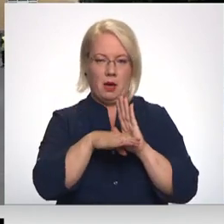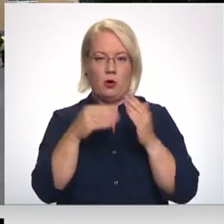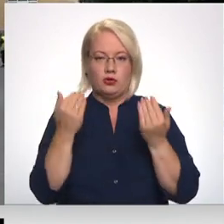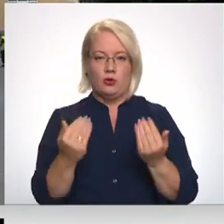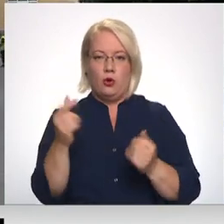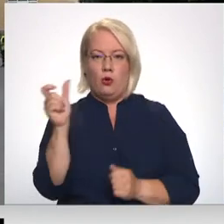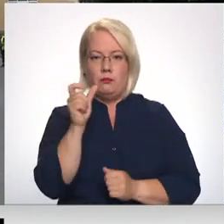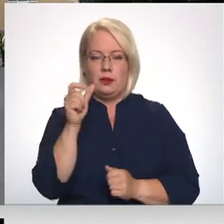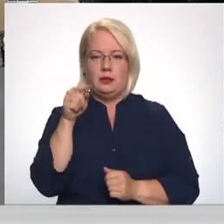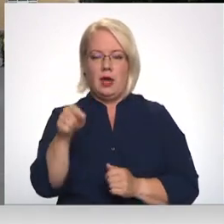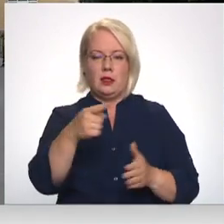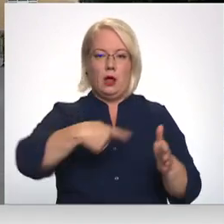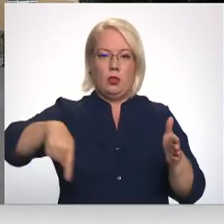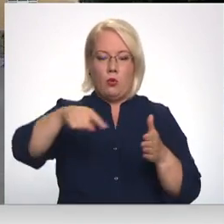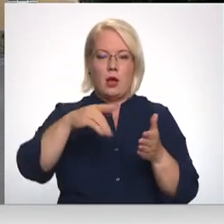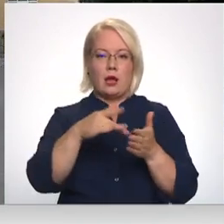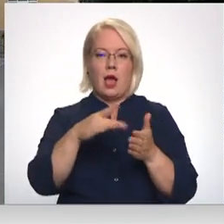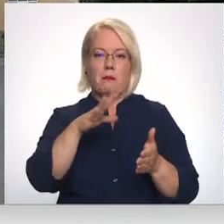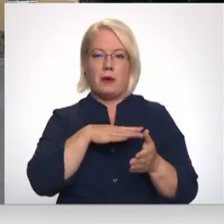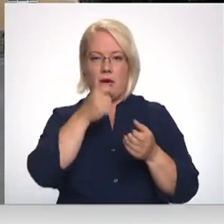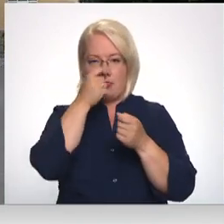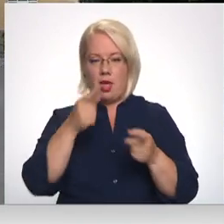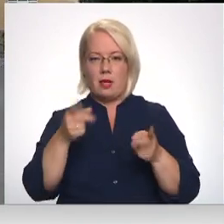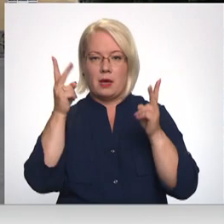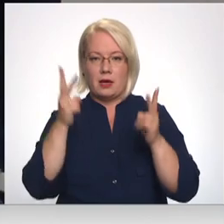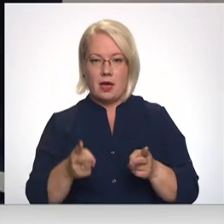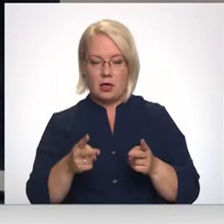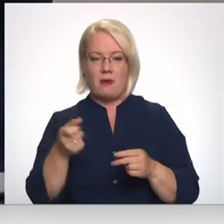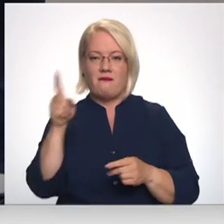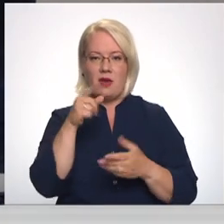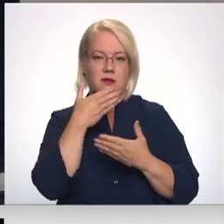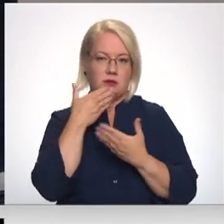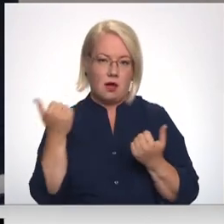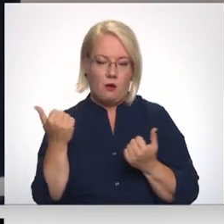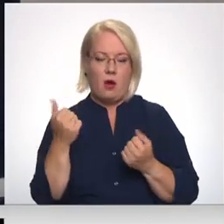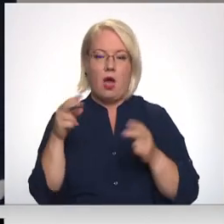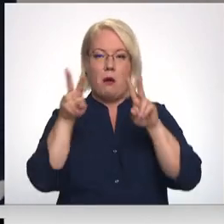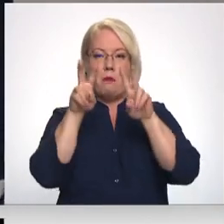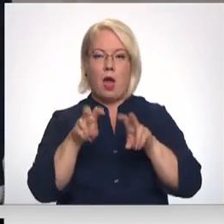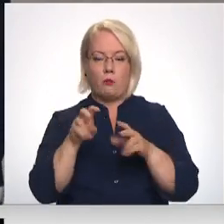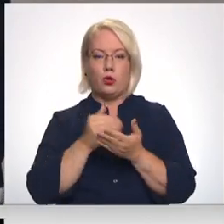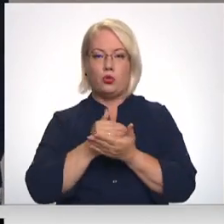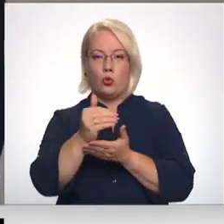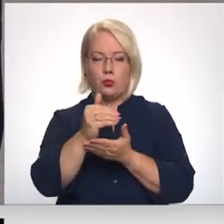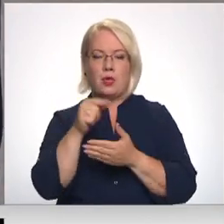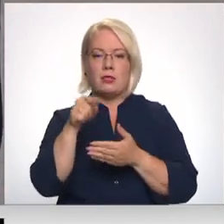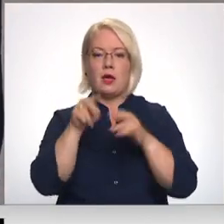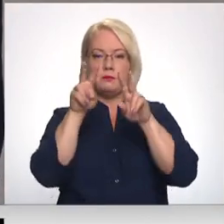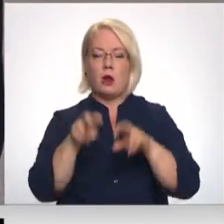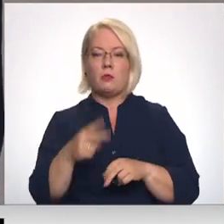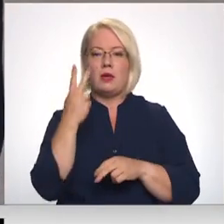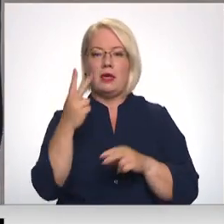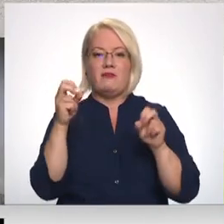tādu lūku, kā bija nelēmas gadījuma, atrast nebija. Pārbaudis šobrīd turpinās tās veids divi speciālisti